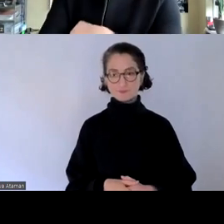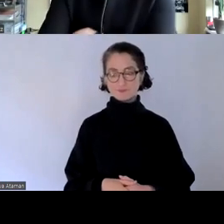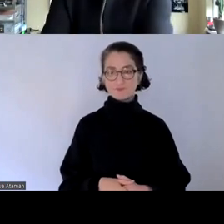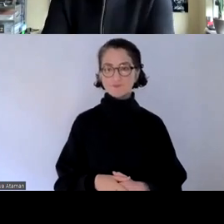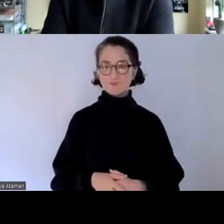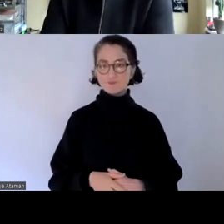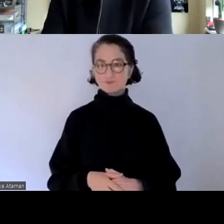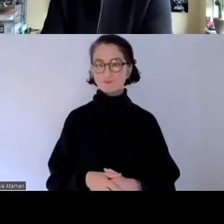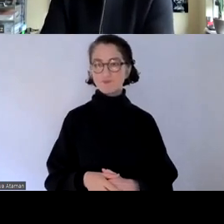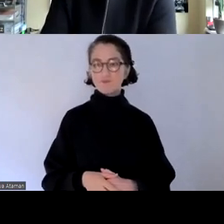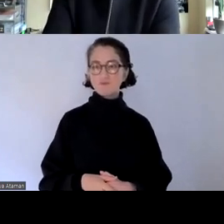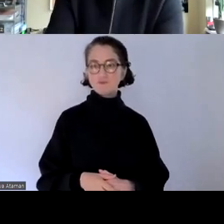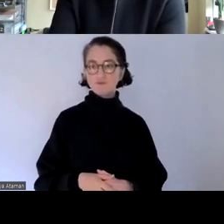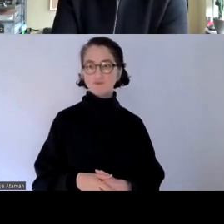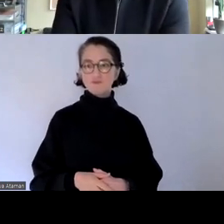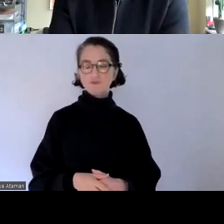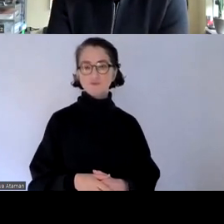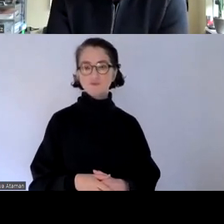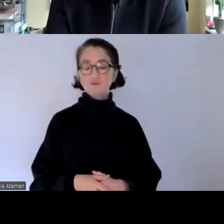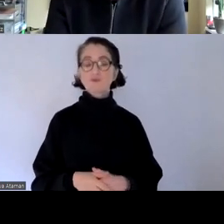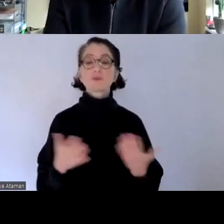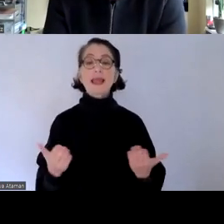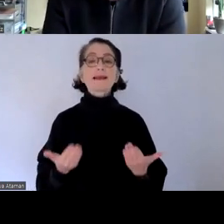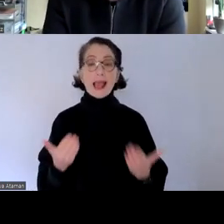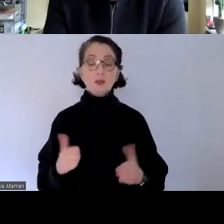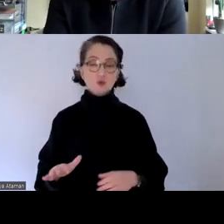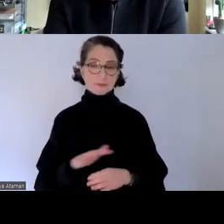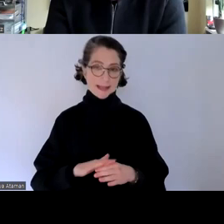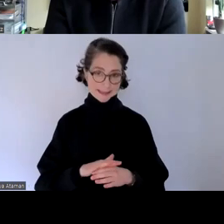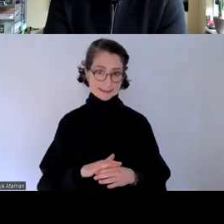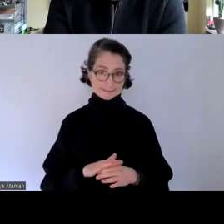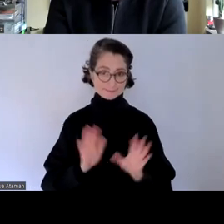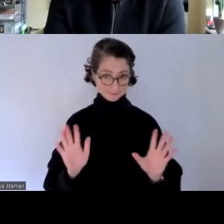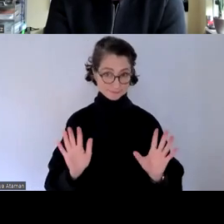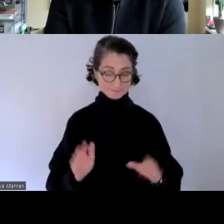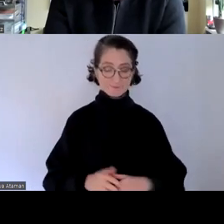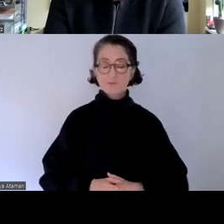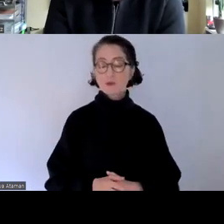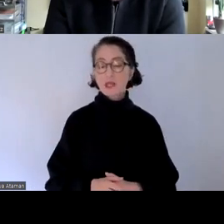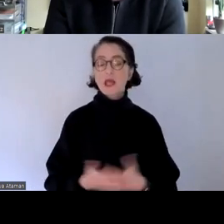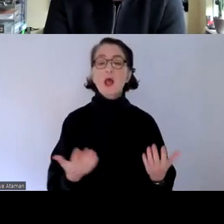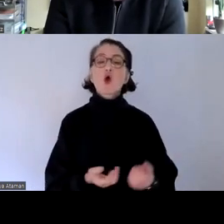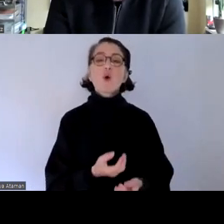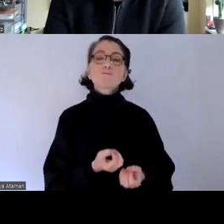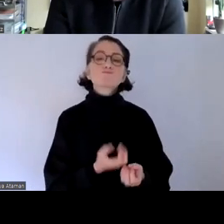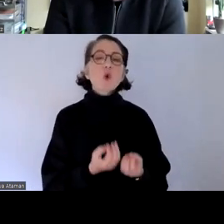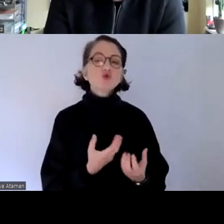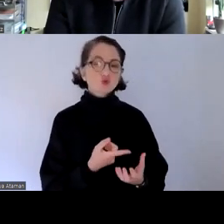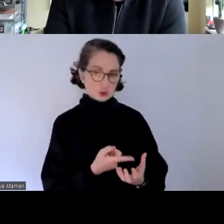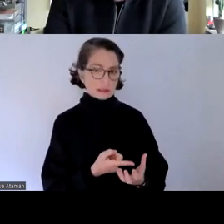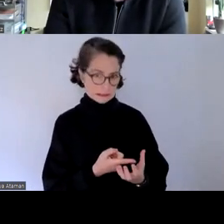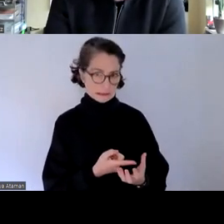der geltungsbereich ich hatte es gerade eben schon mal benannt also neben der tatsache dass eben produkte tatsächlich